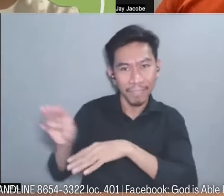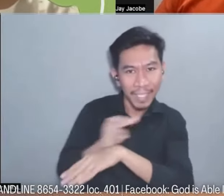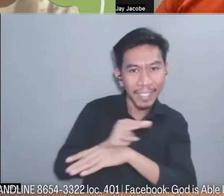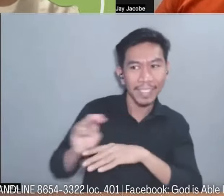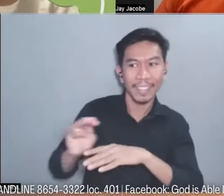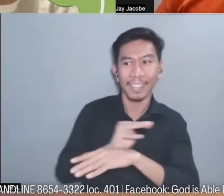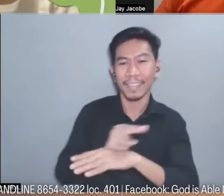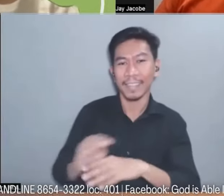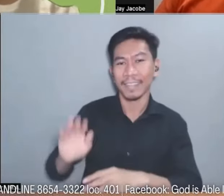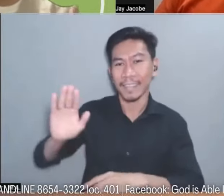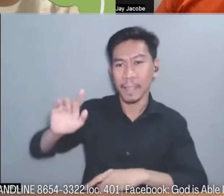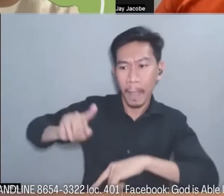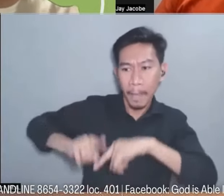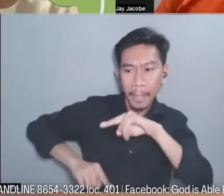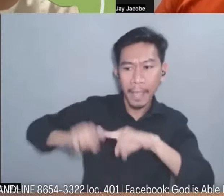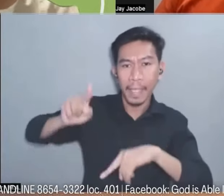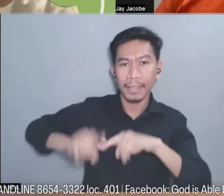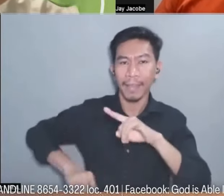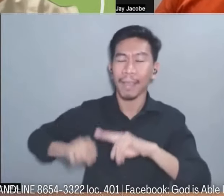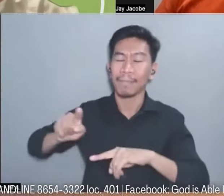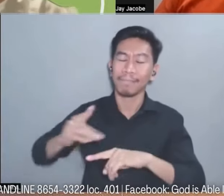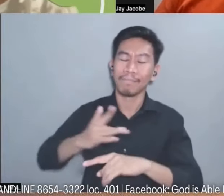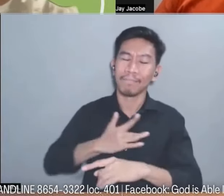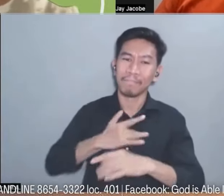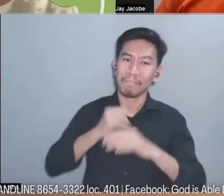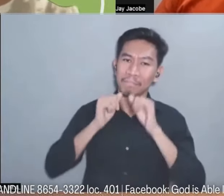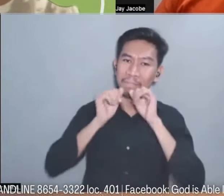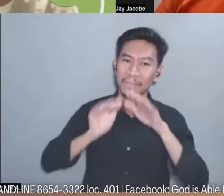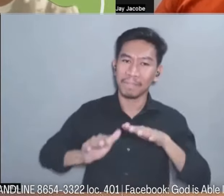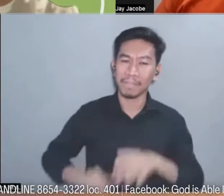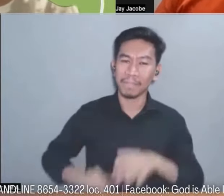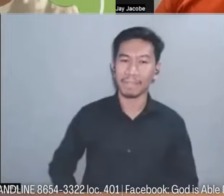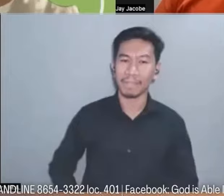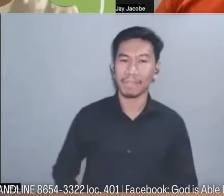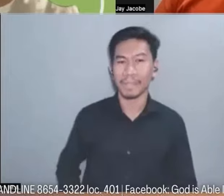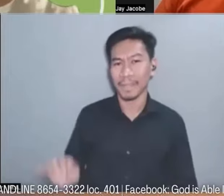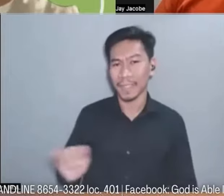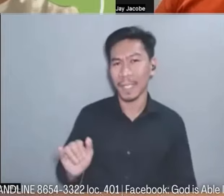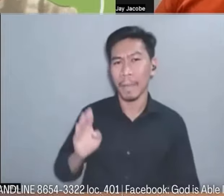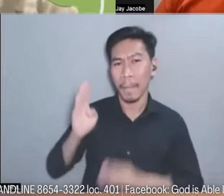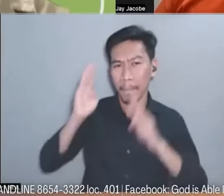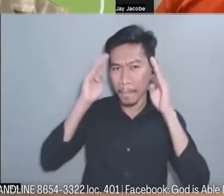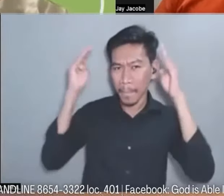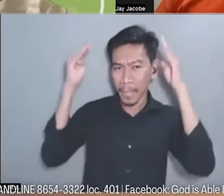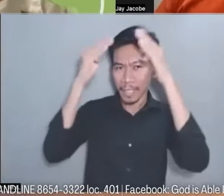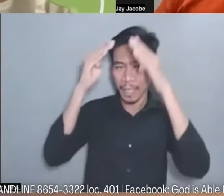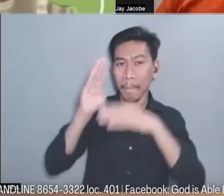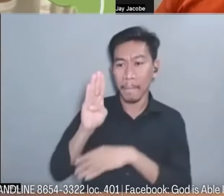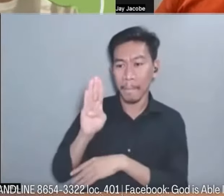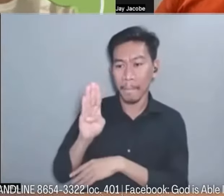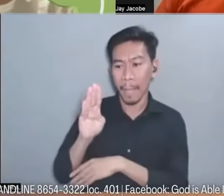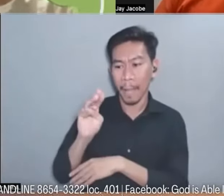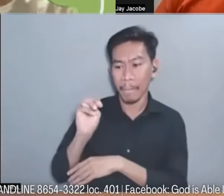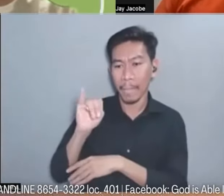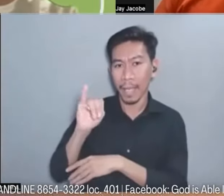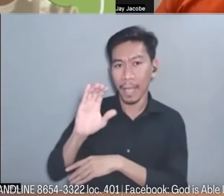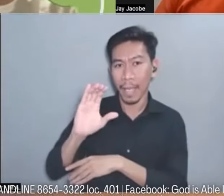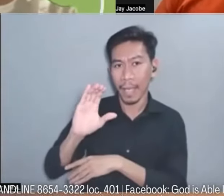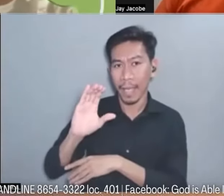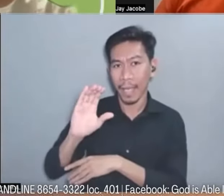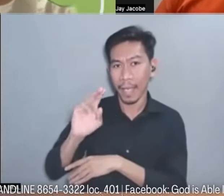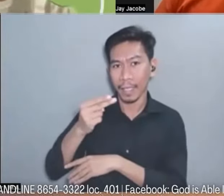friendship. At kayo po ni Bishop Michael. At mga pastor na na-meet po natin po nung nagkaroon tayo ng engage